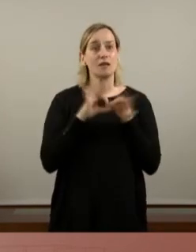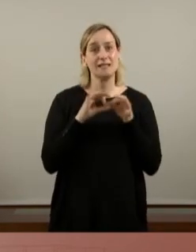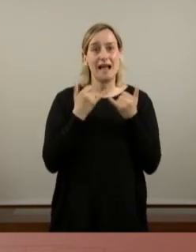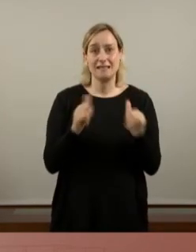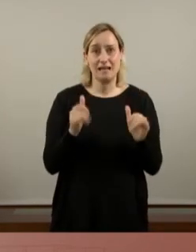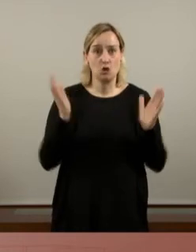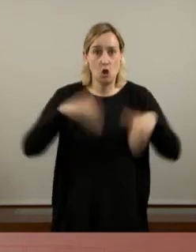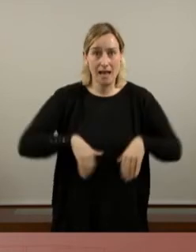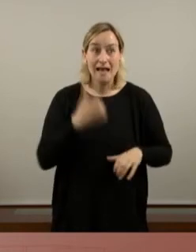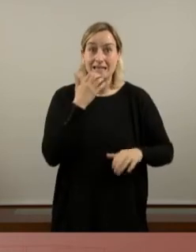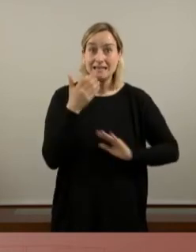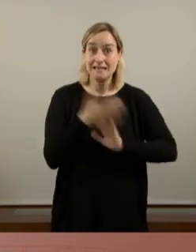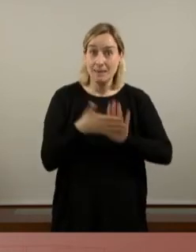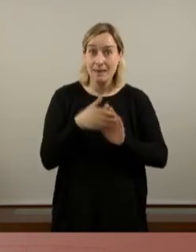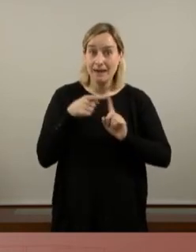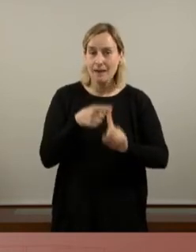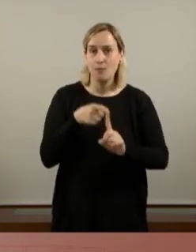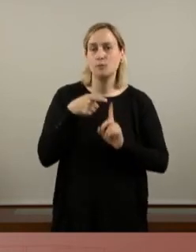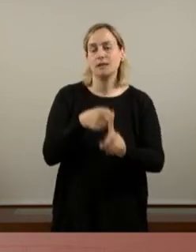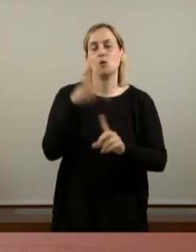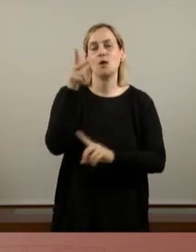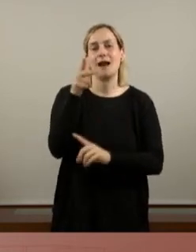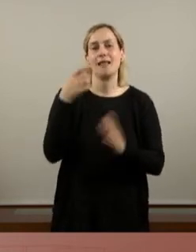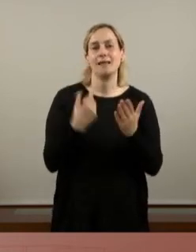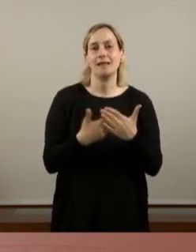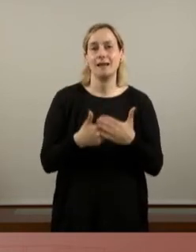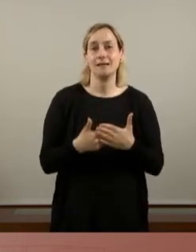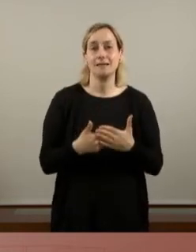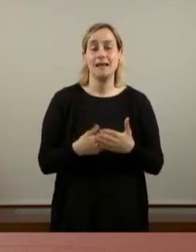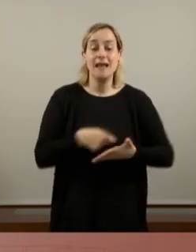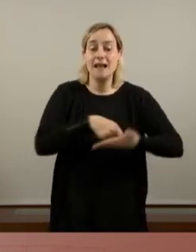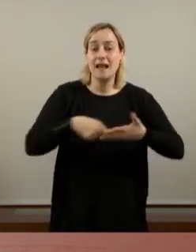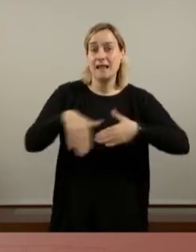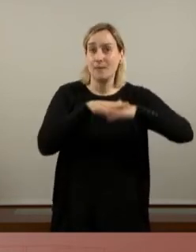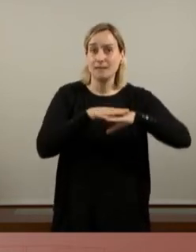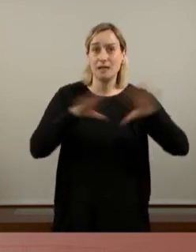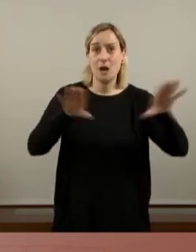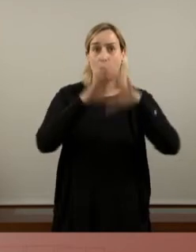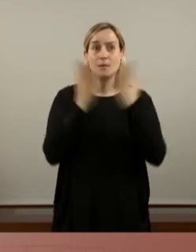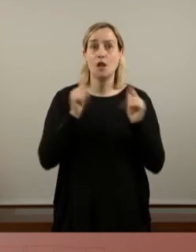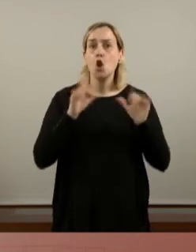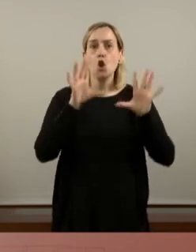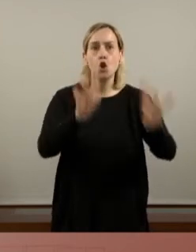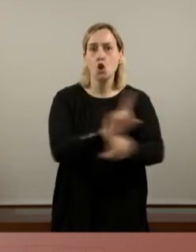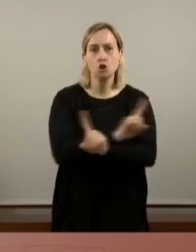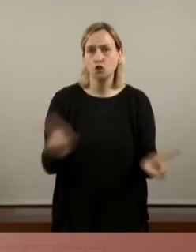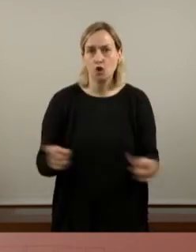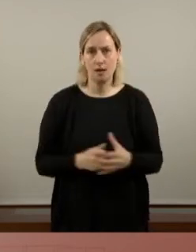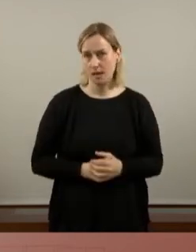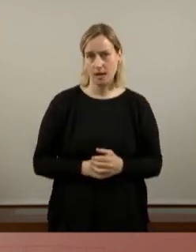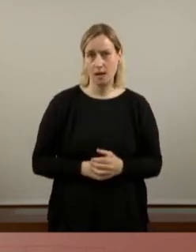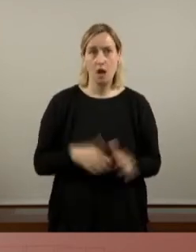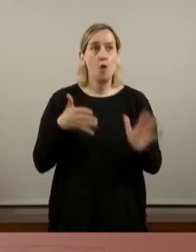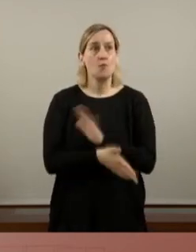quan es parla de garantir drets. I la renda bàsica universal no es toca. I no perquè ho diguem